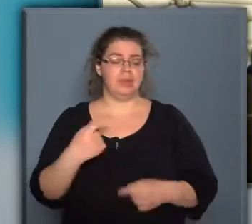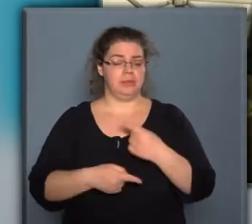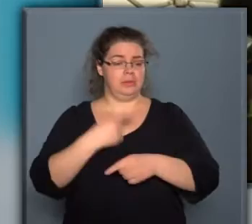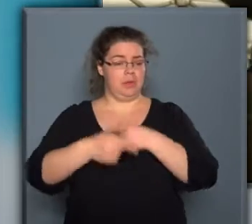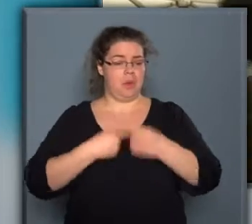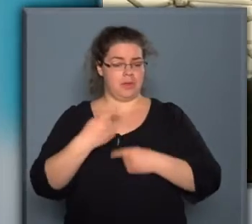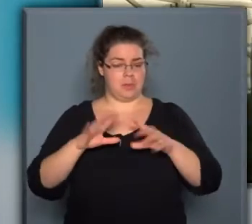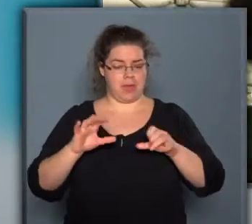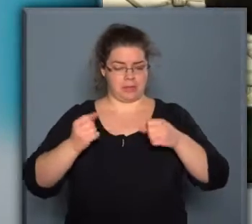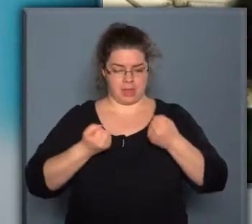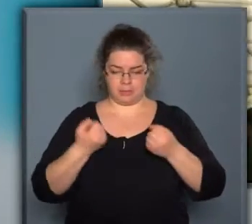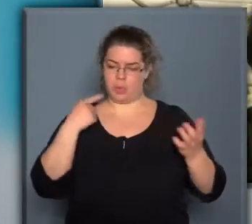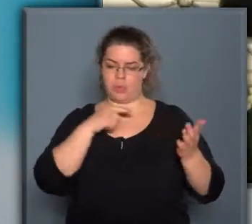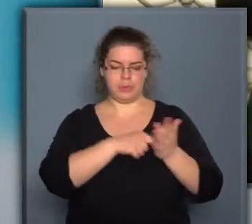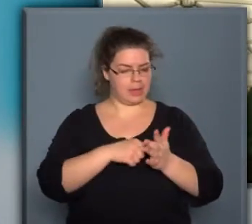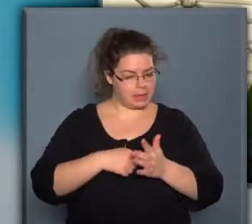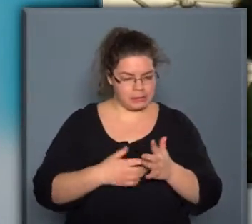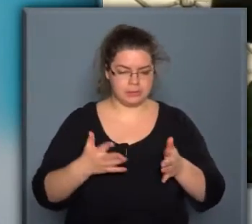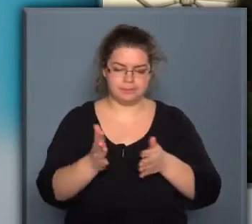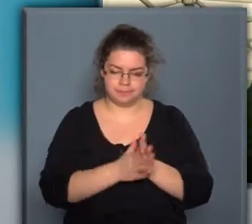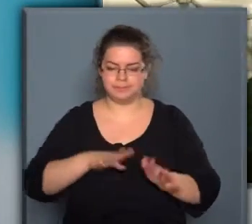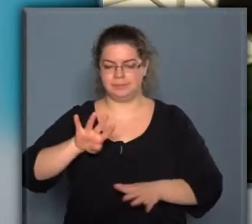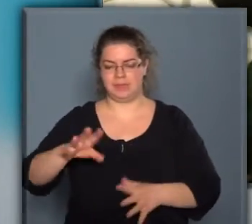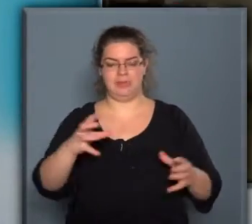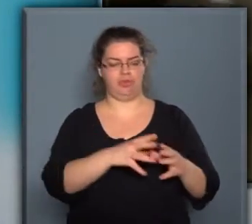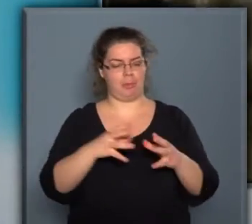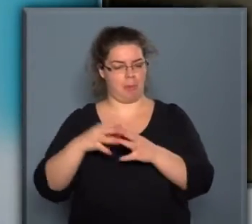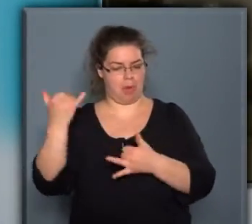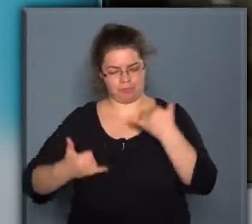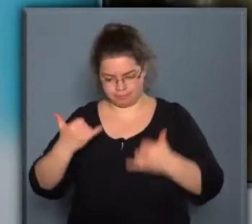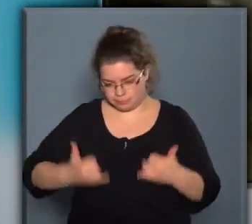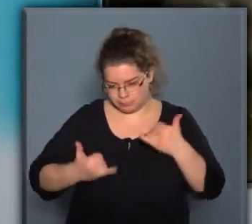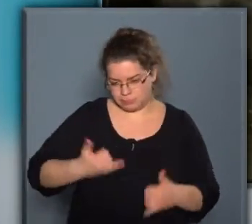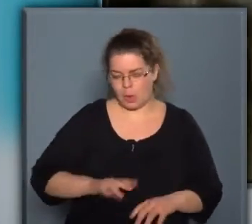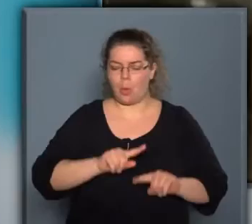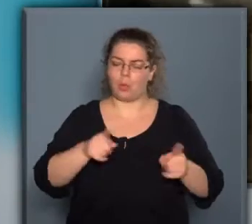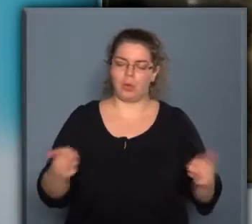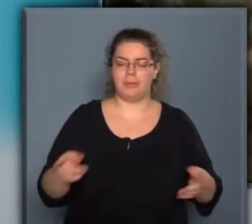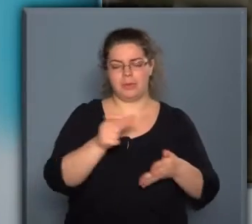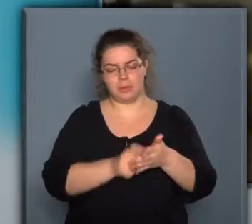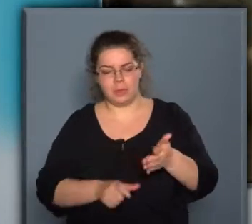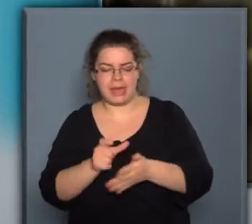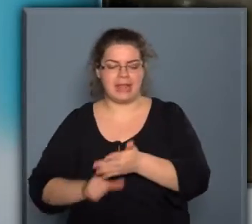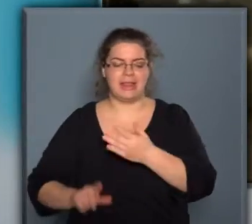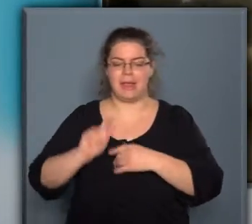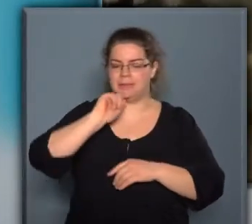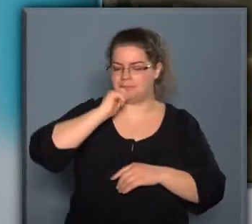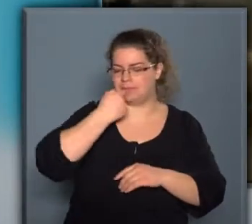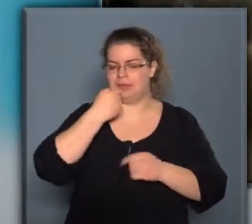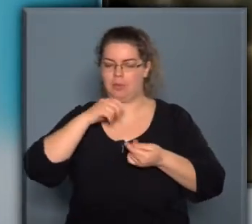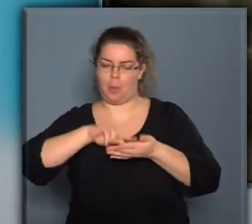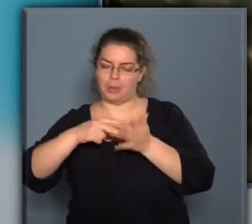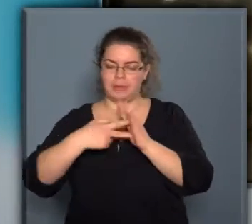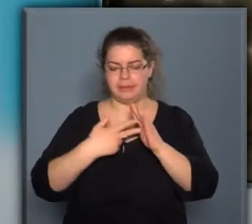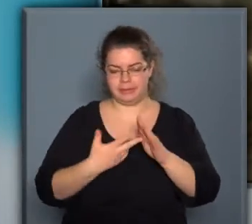életre hívott eseményen négy csapat mérte összetudását. A versengést különböző receptek, taktikák és titkok tették